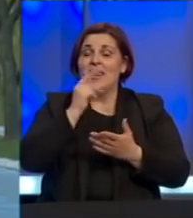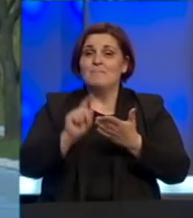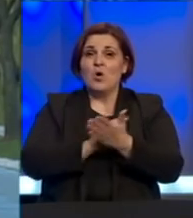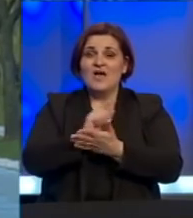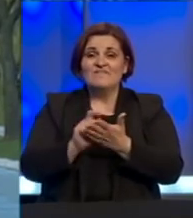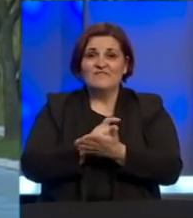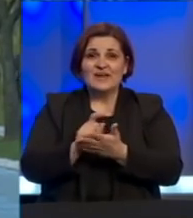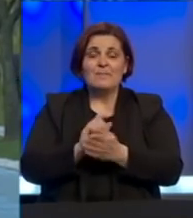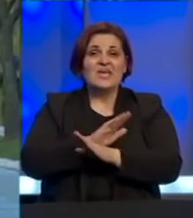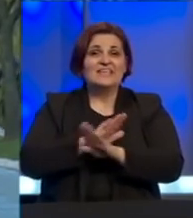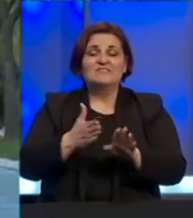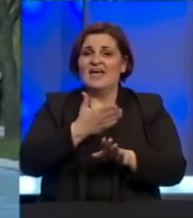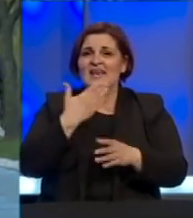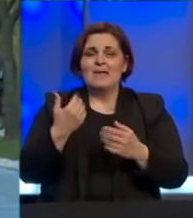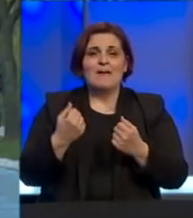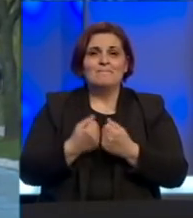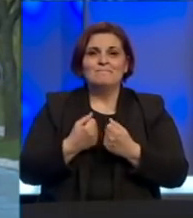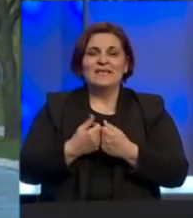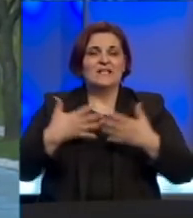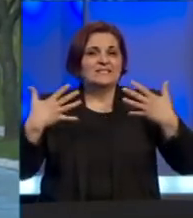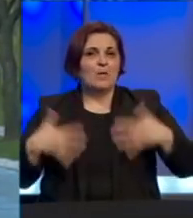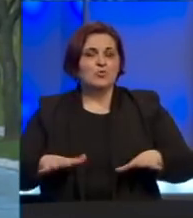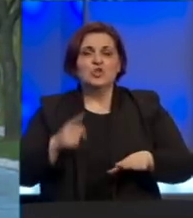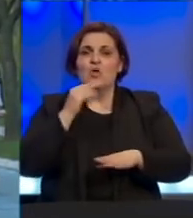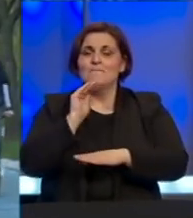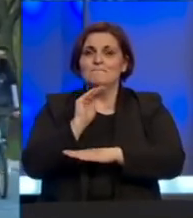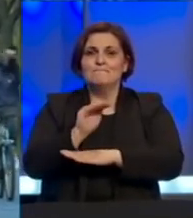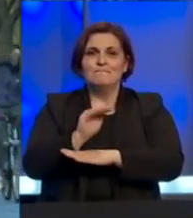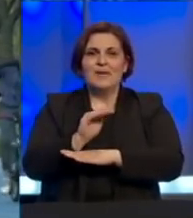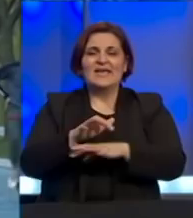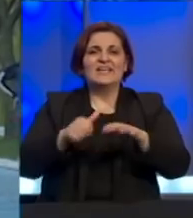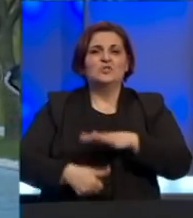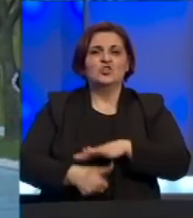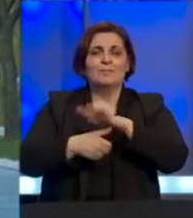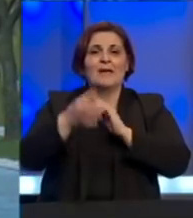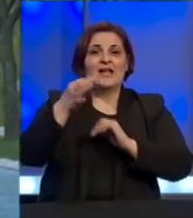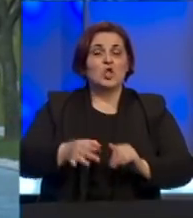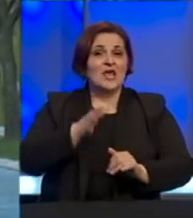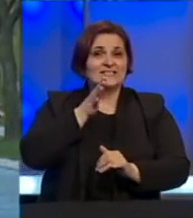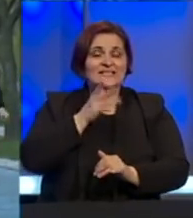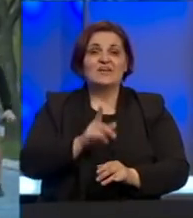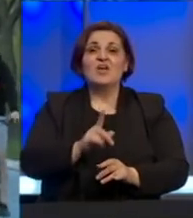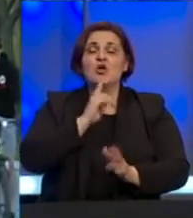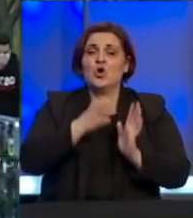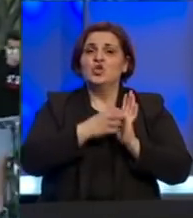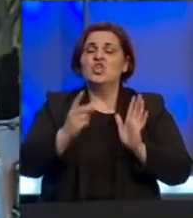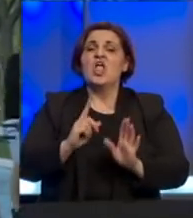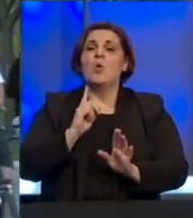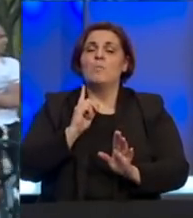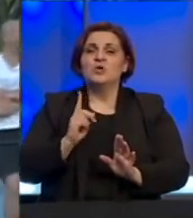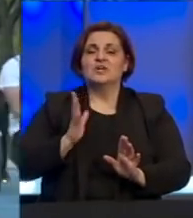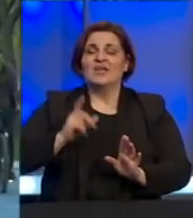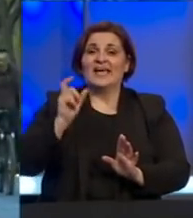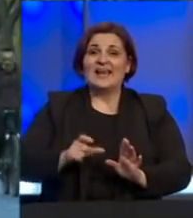vremenu i svemu, nema mjesta za opuštanje, to je poruka i kriznog štaba kantona Sarajevo koji i dalje upozoravaju